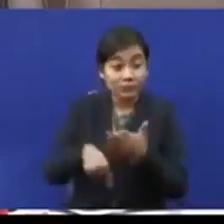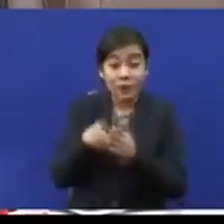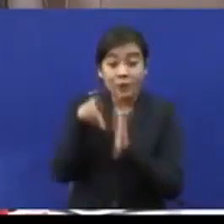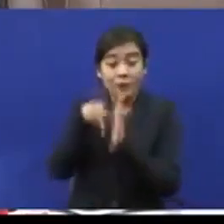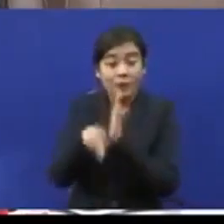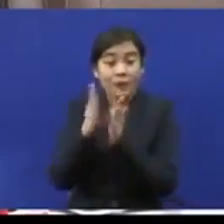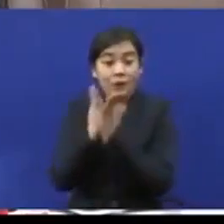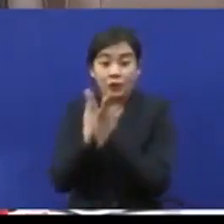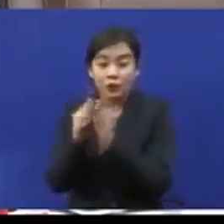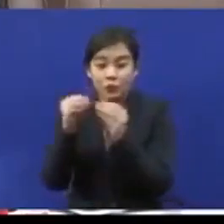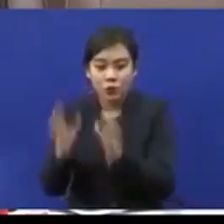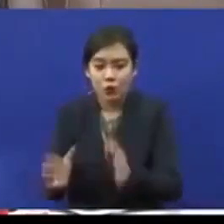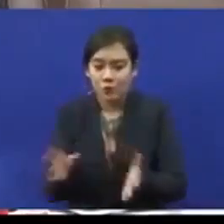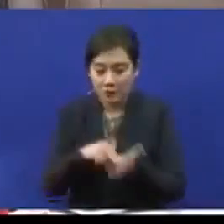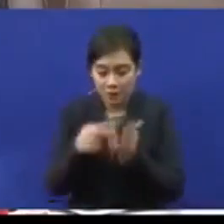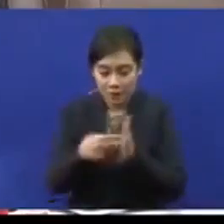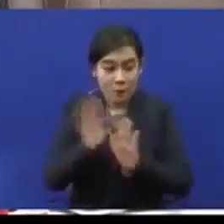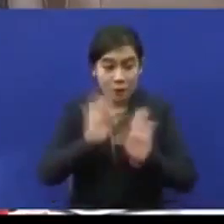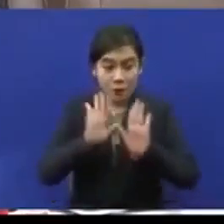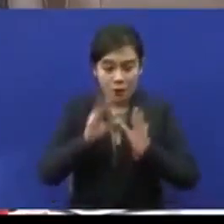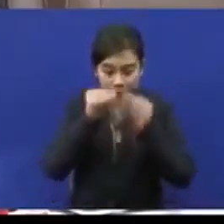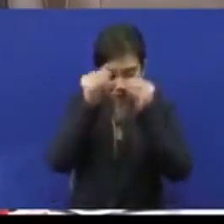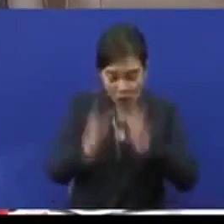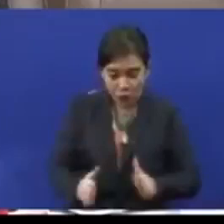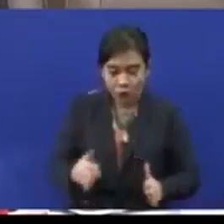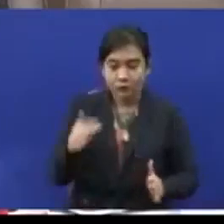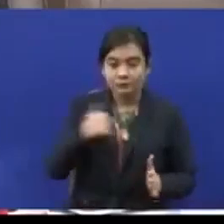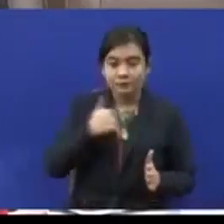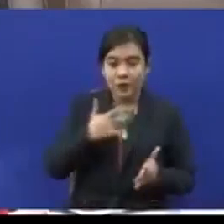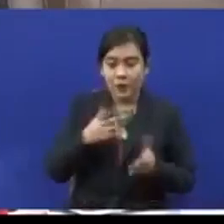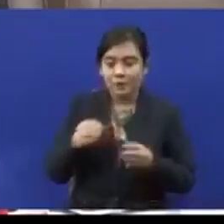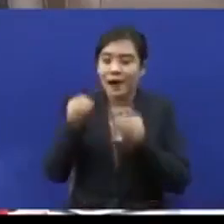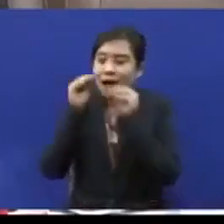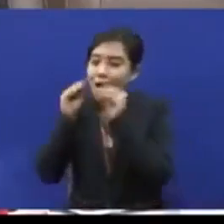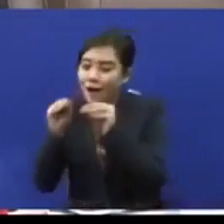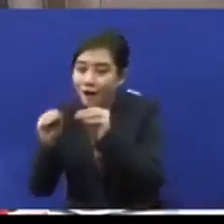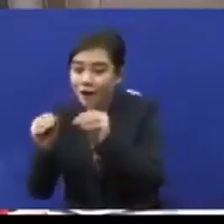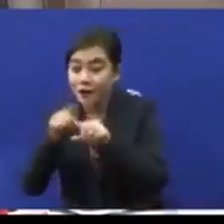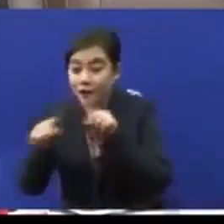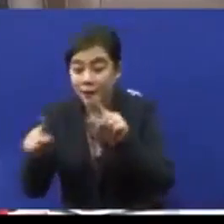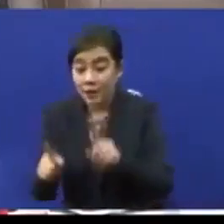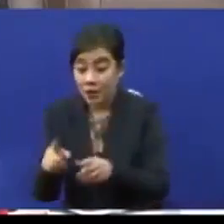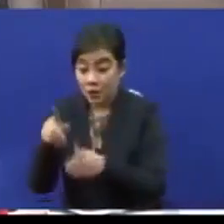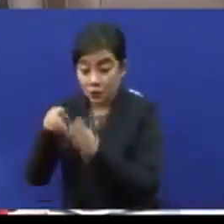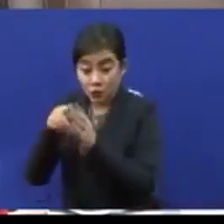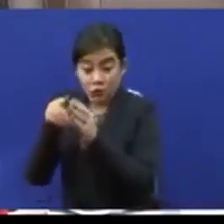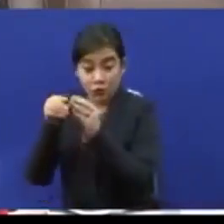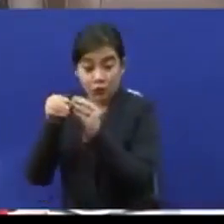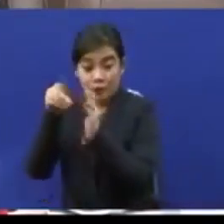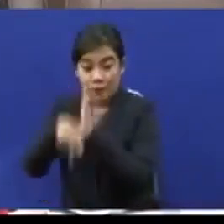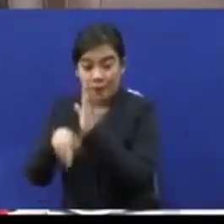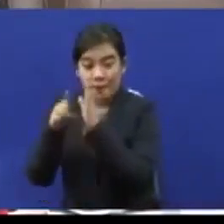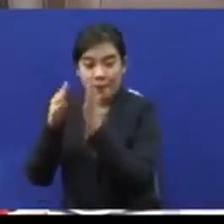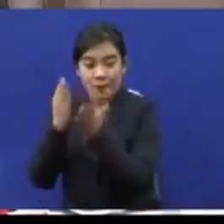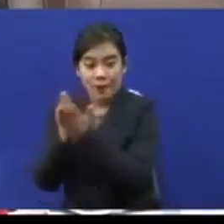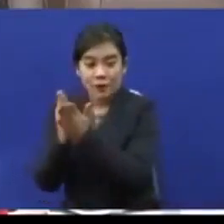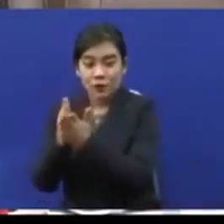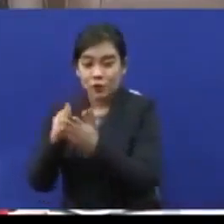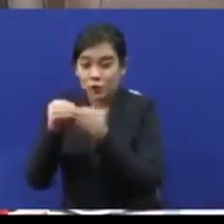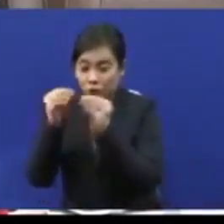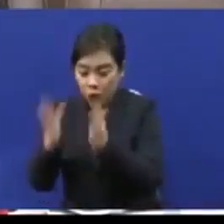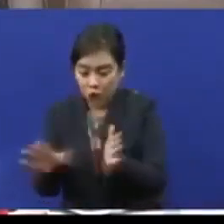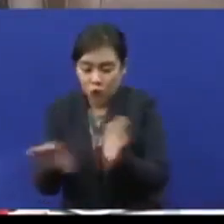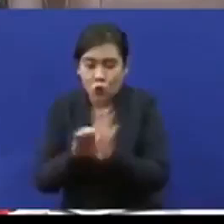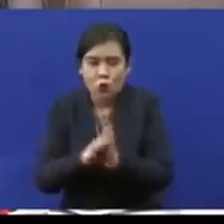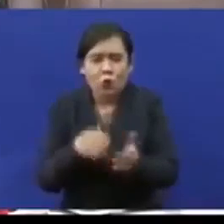di kelas bukan guru yang memberi lesson tetapi guru yang membantu mereka yang ada kesukaran dalam